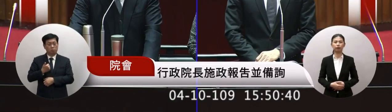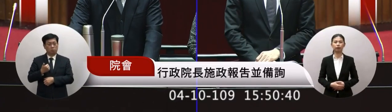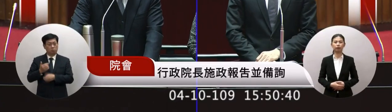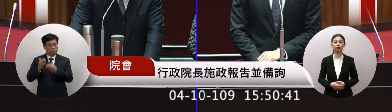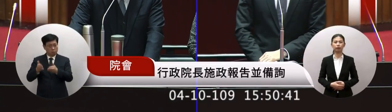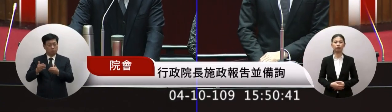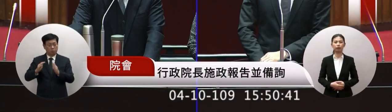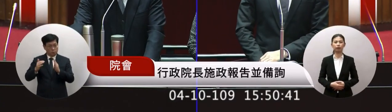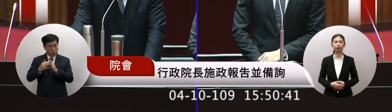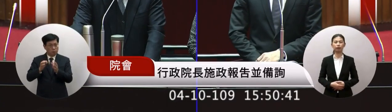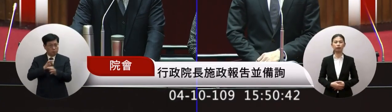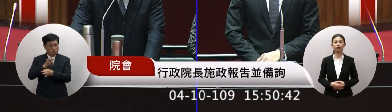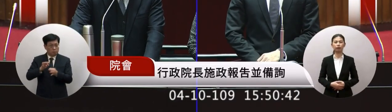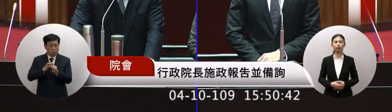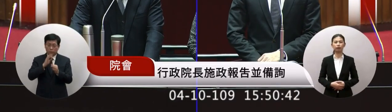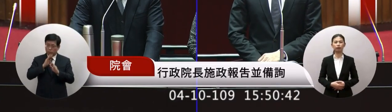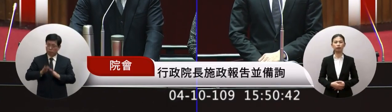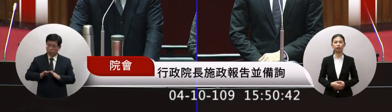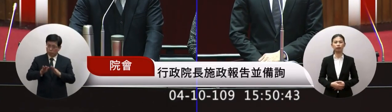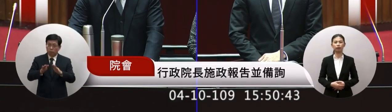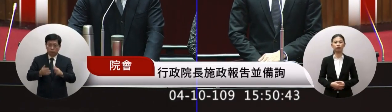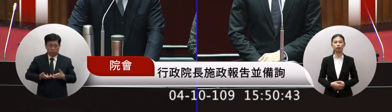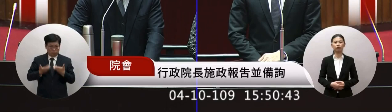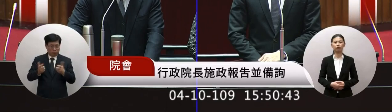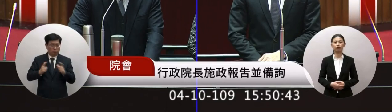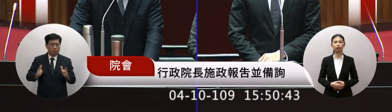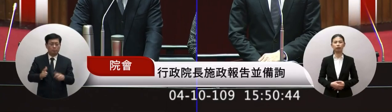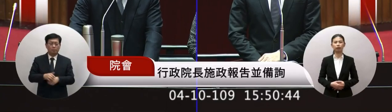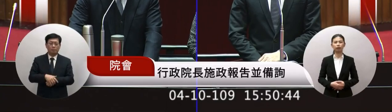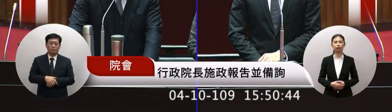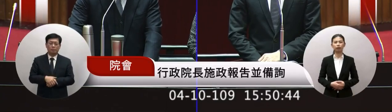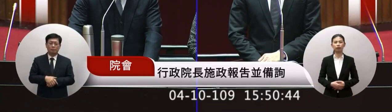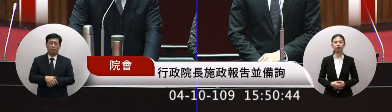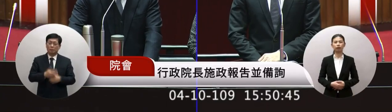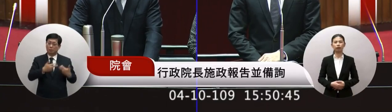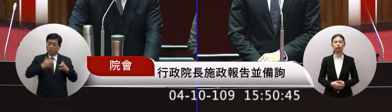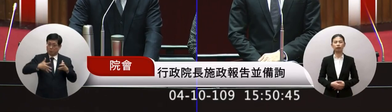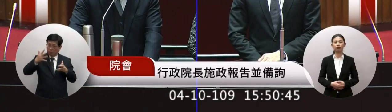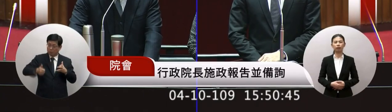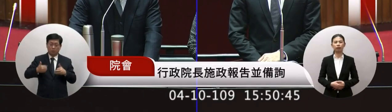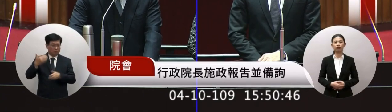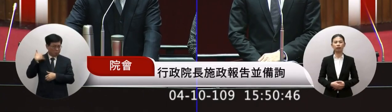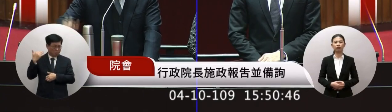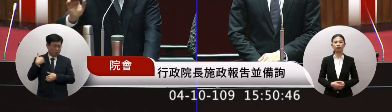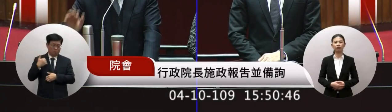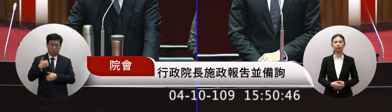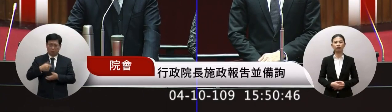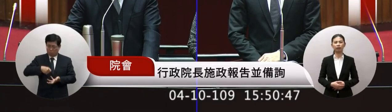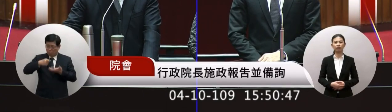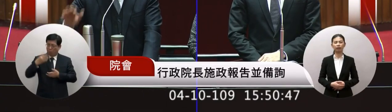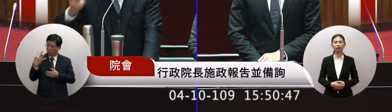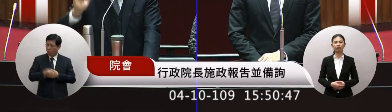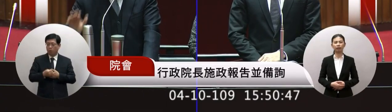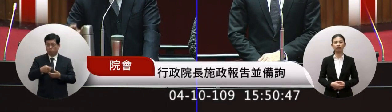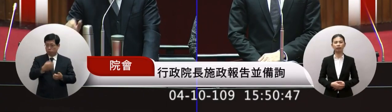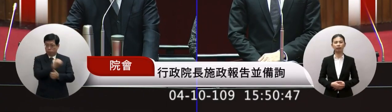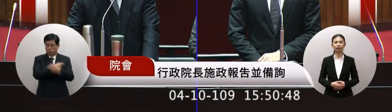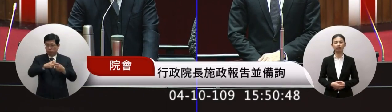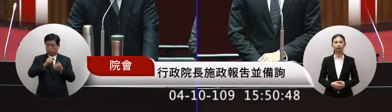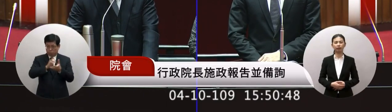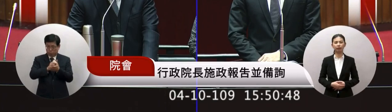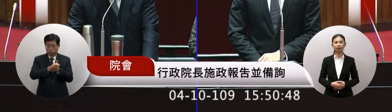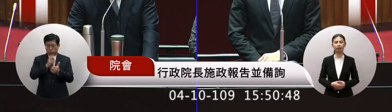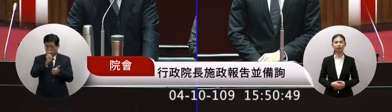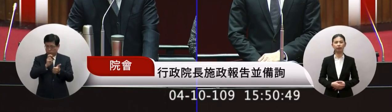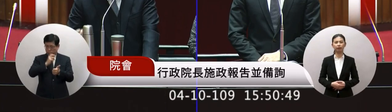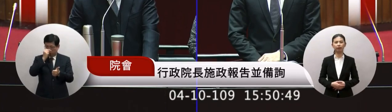經濟進步公演很大創總統一載說這老公朋友要特變